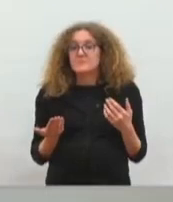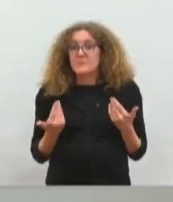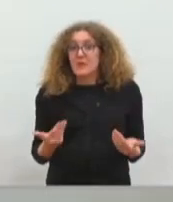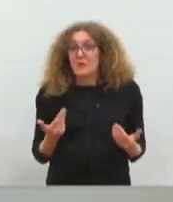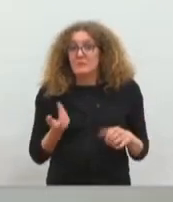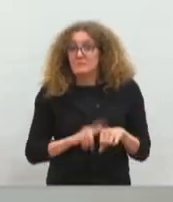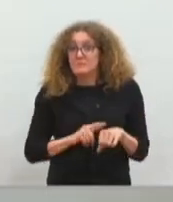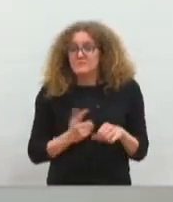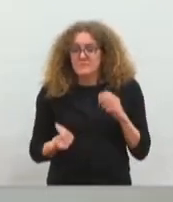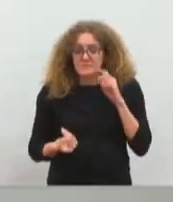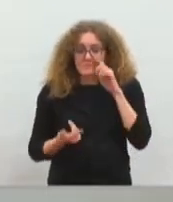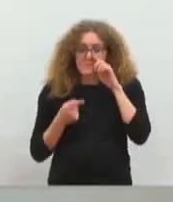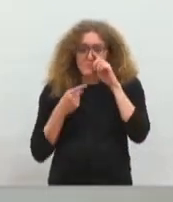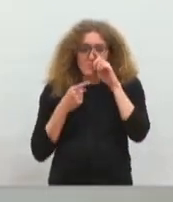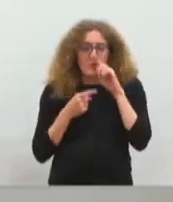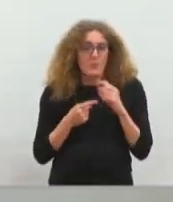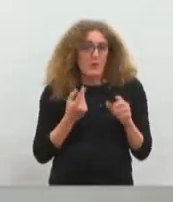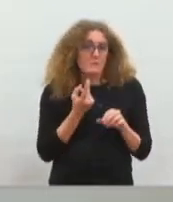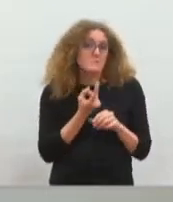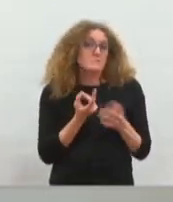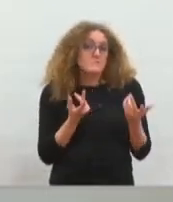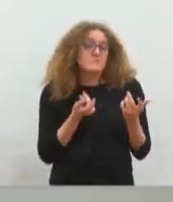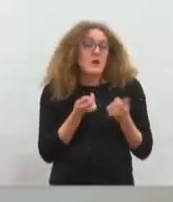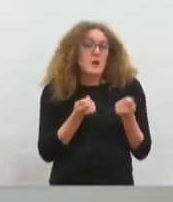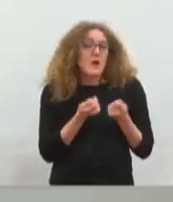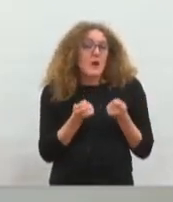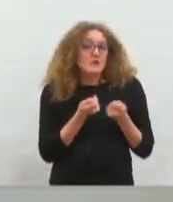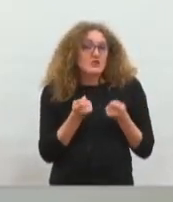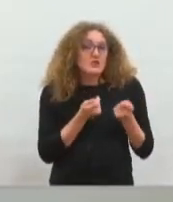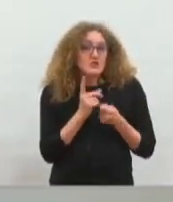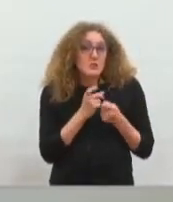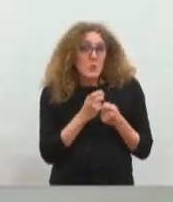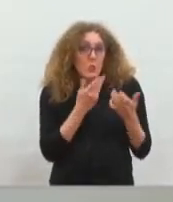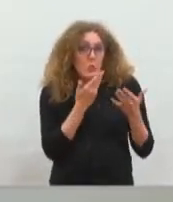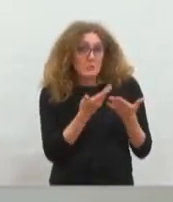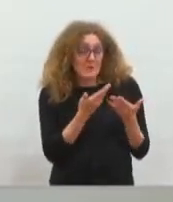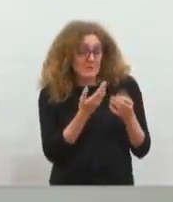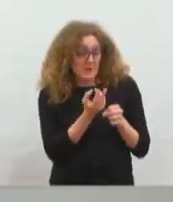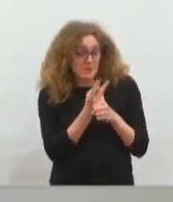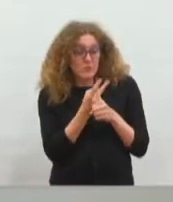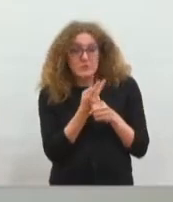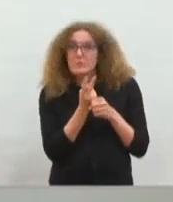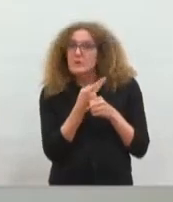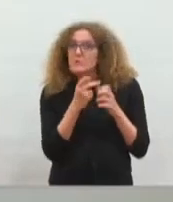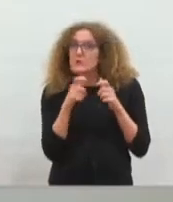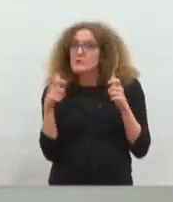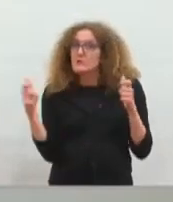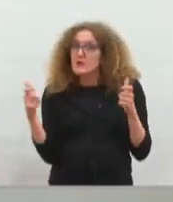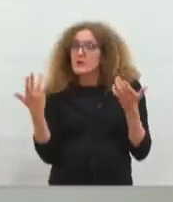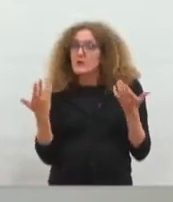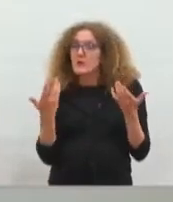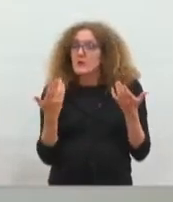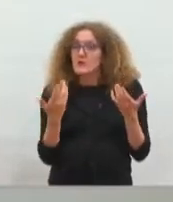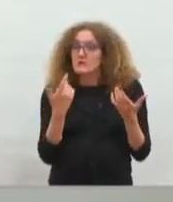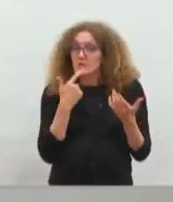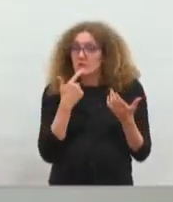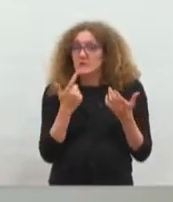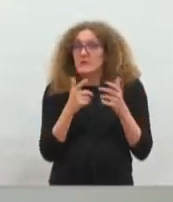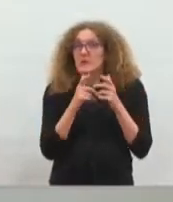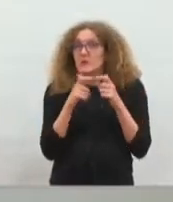aurons un outil qui est un outil industriel. Je vous signale qu'une régie est un établissement public, industriel et commercial